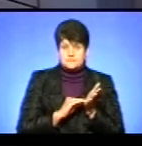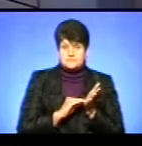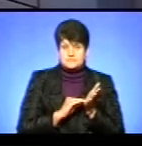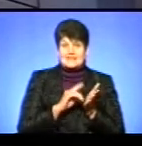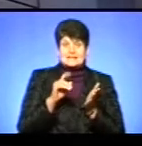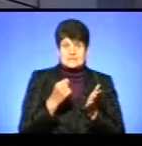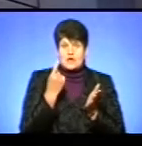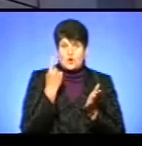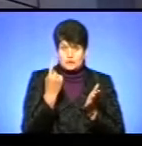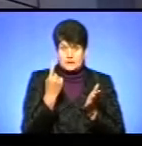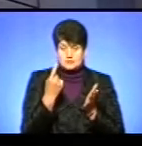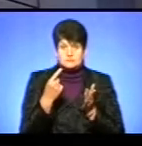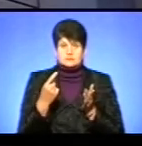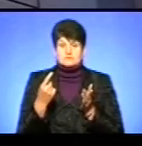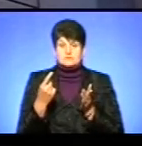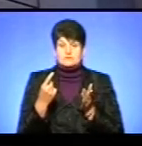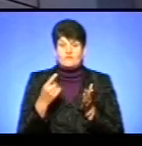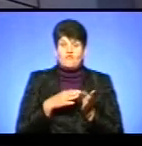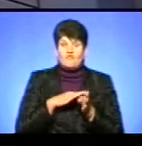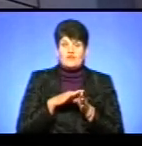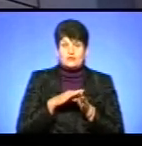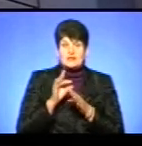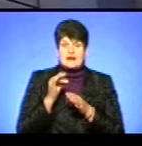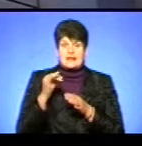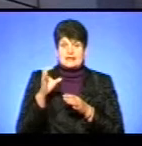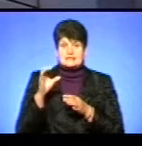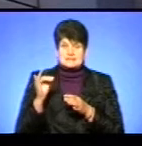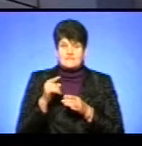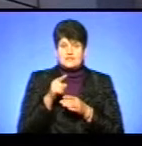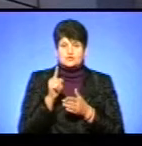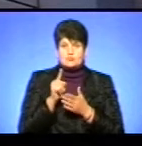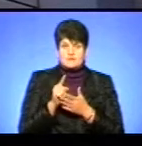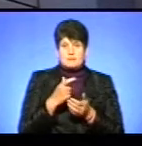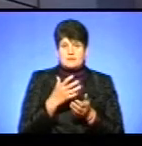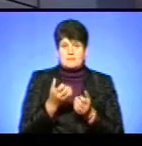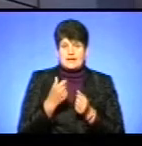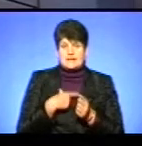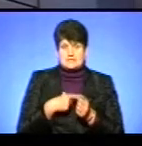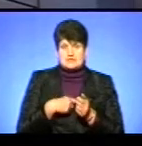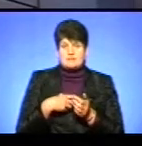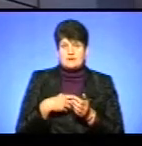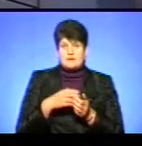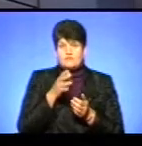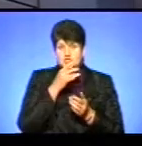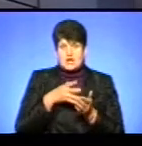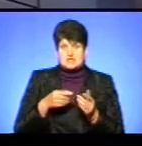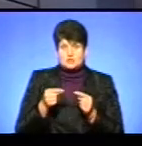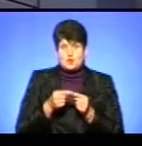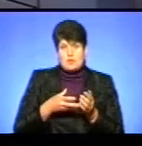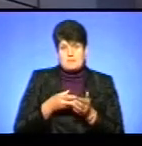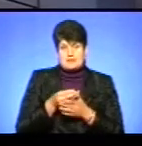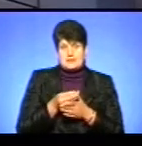один до одного виконані рейси він зобов'язання бере на себе своєчасно оплатити.